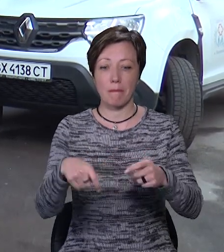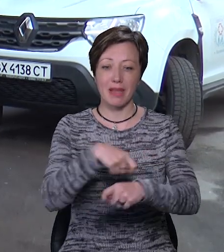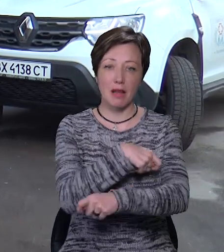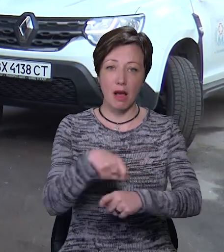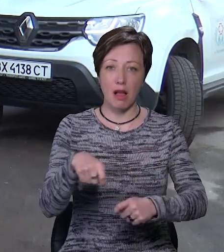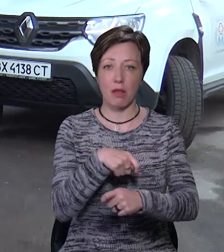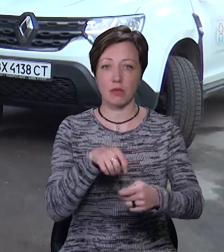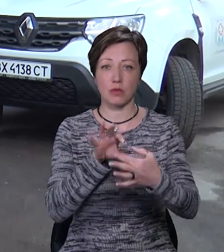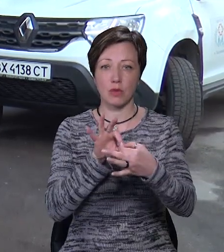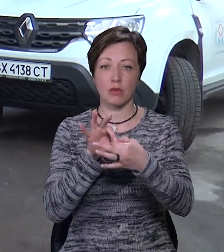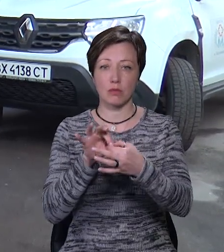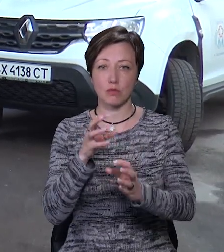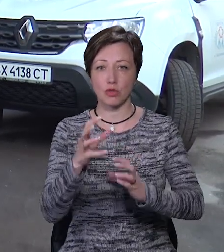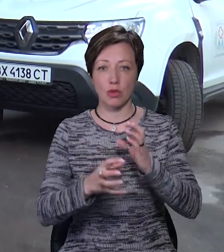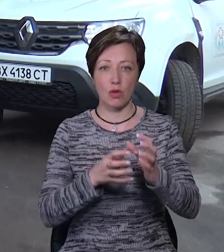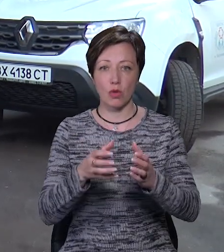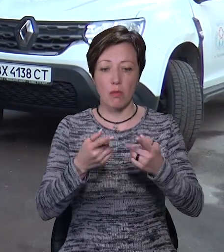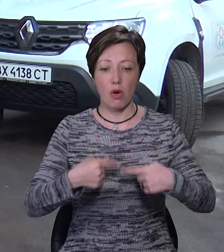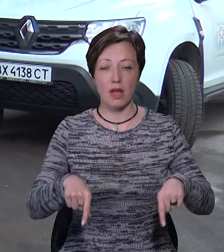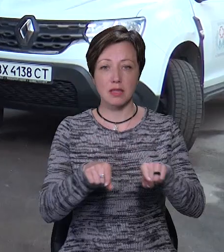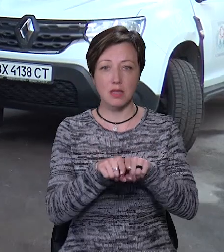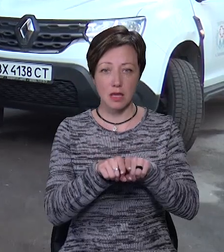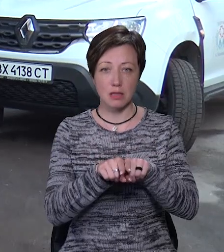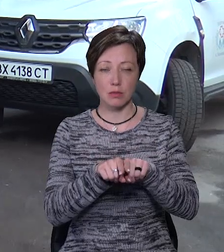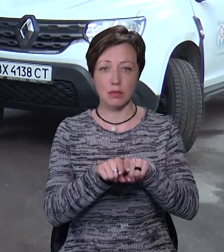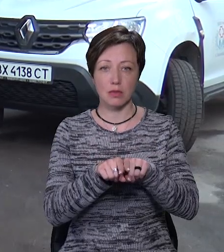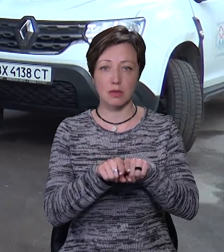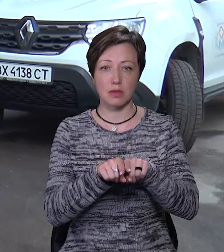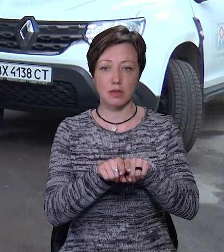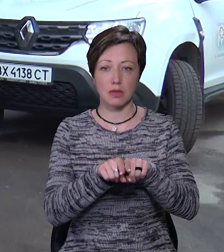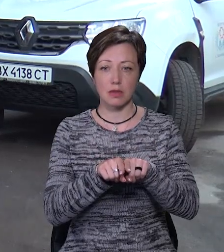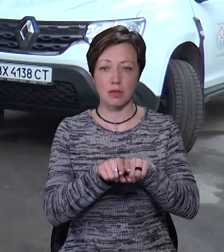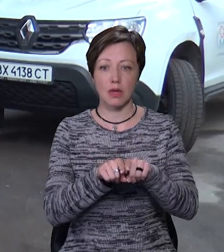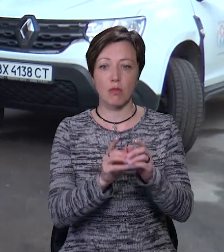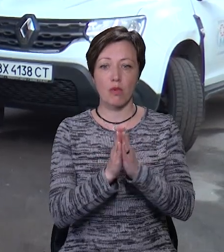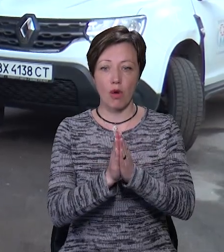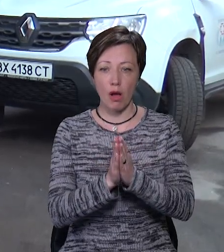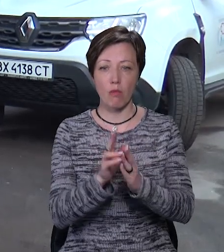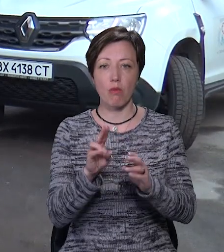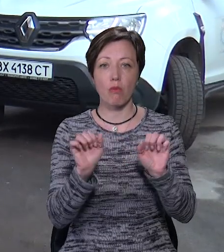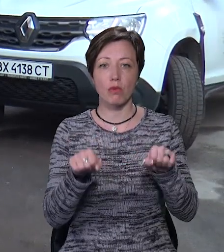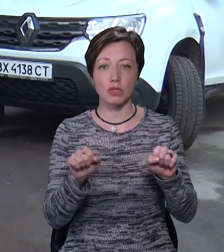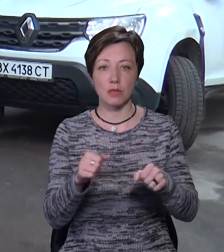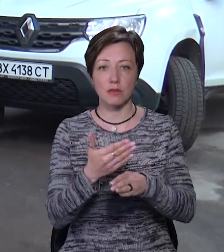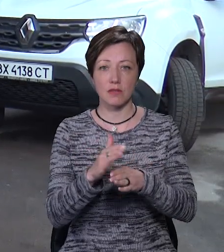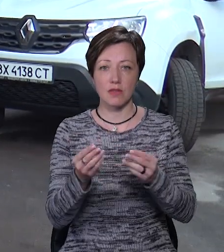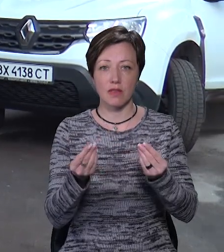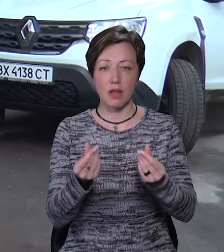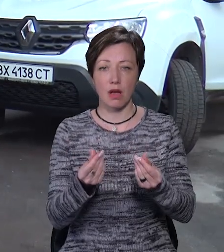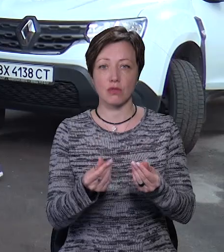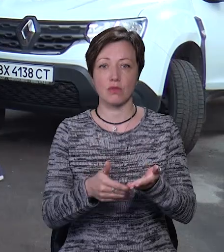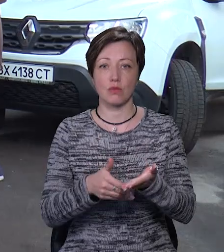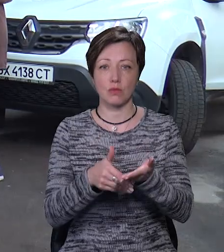сконтактувала з міжнародними донорськими організаціями з проханням по можливості виділити фінансовий